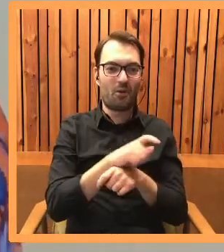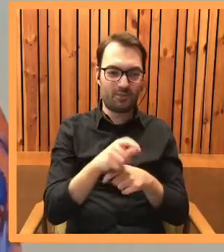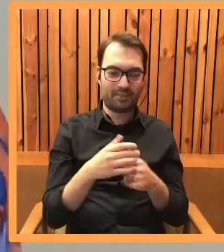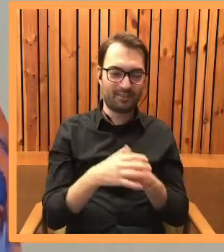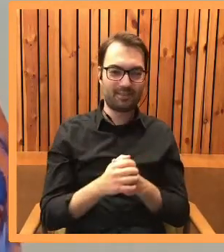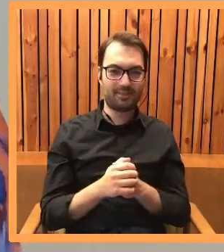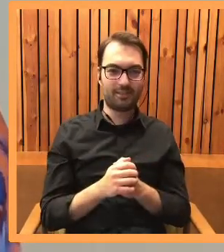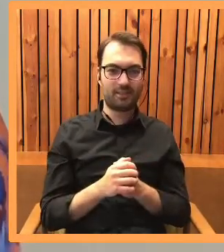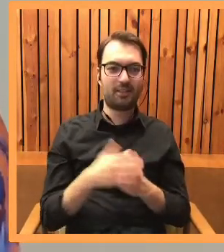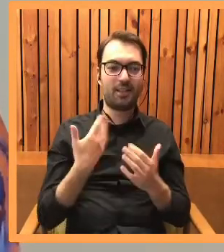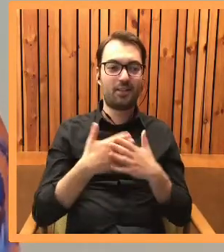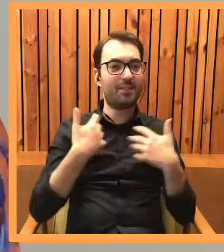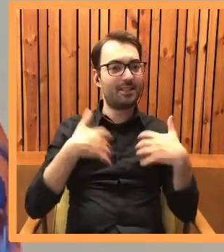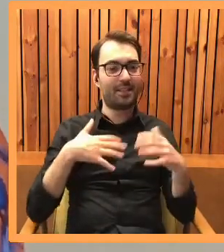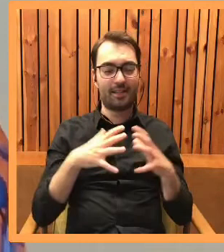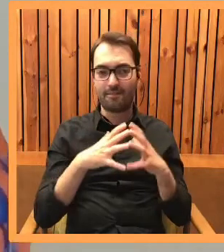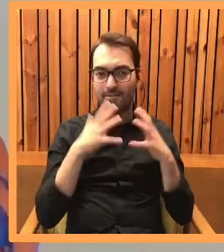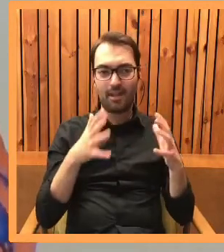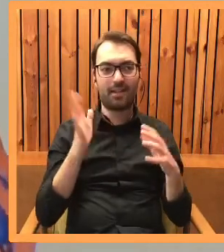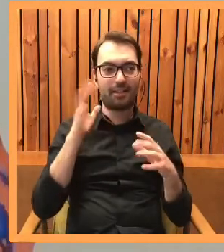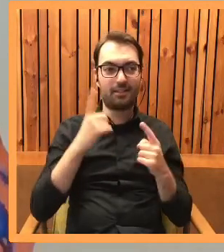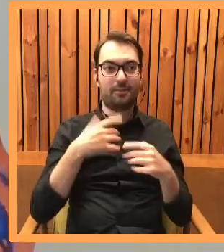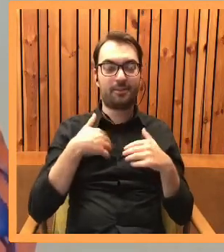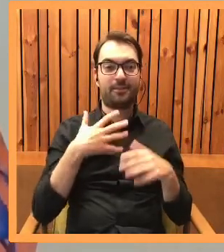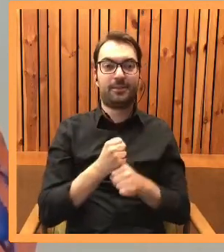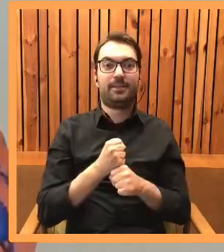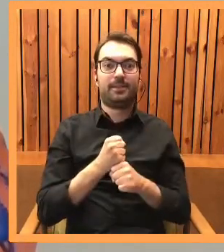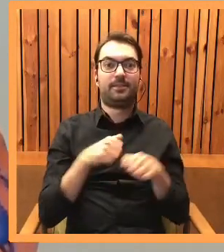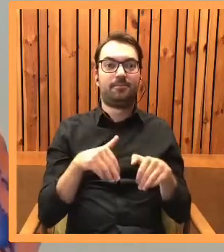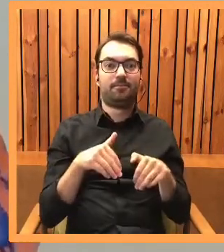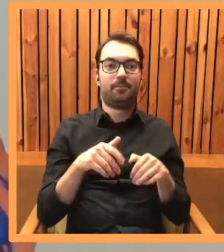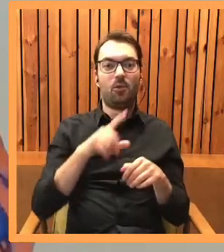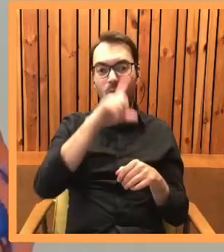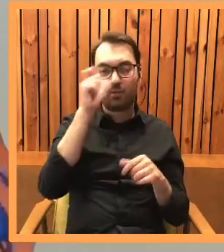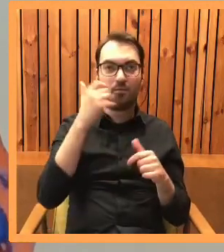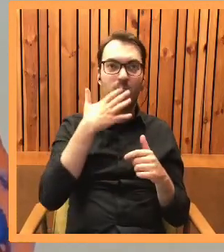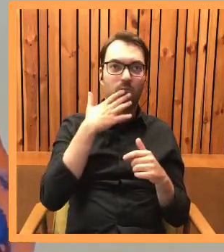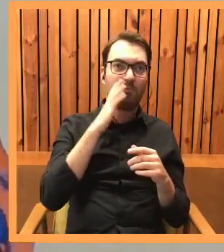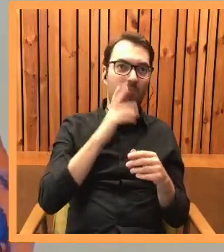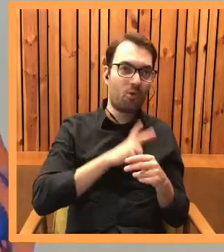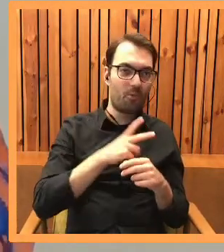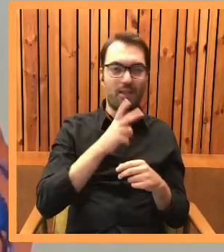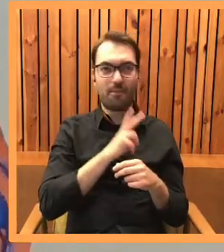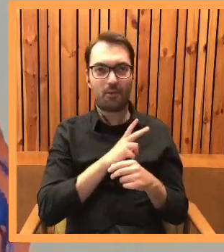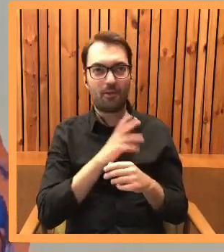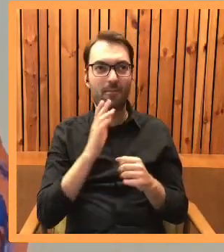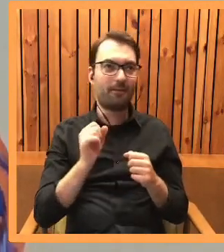ten stres jest olbrzymi, czasami nawet paraliżujący. Co też ludzie powiedzą? Czy ona się spodoba? Okropne!